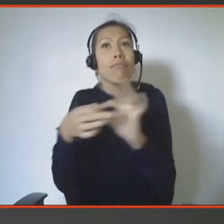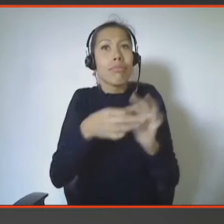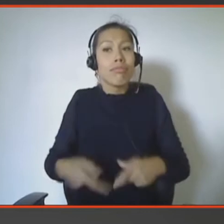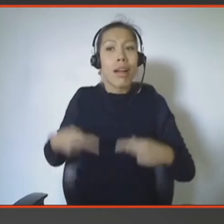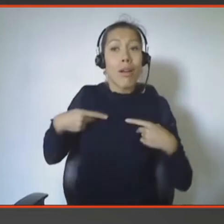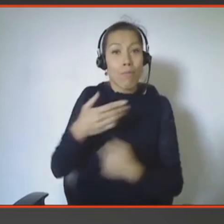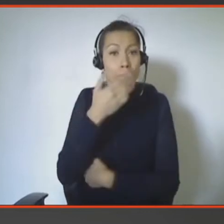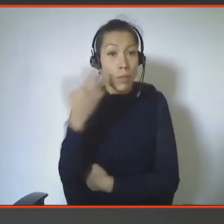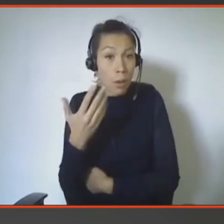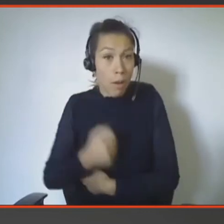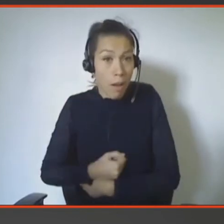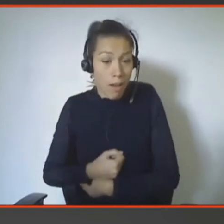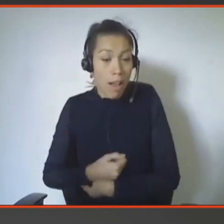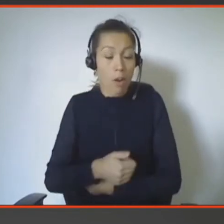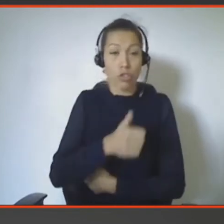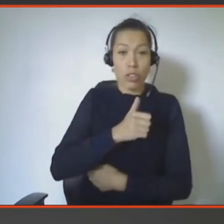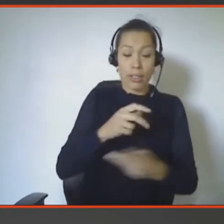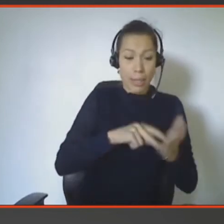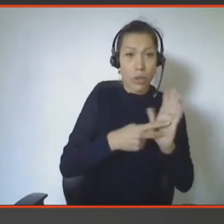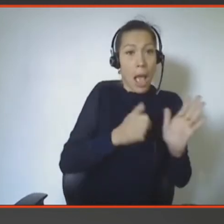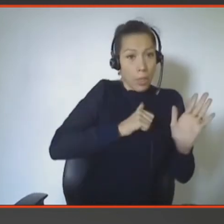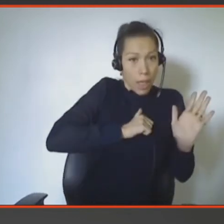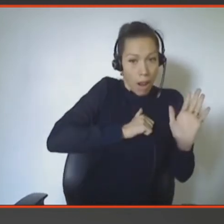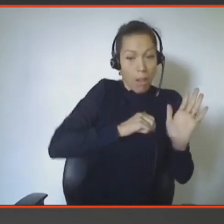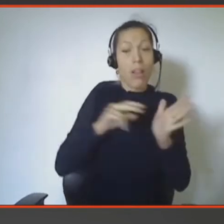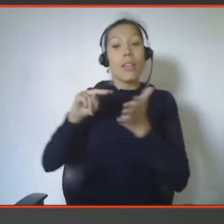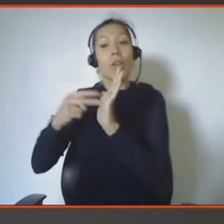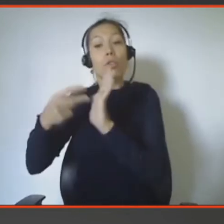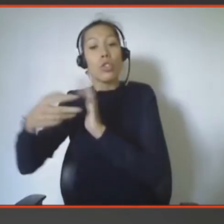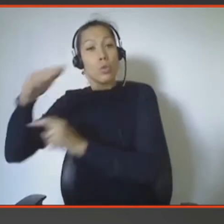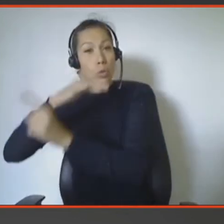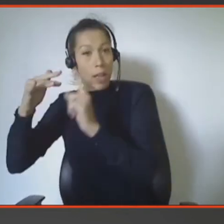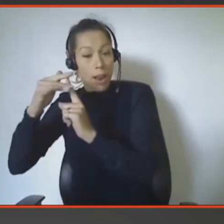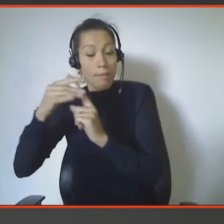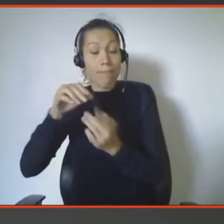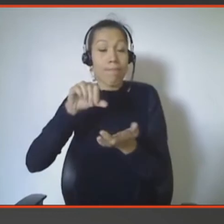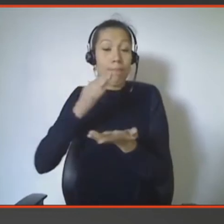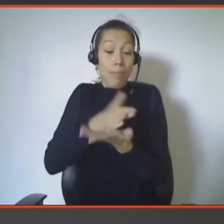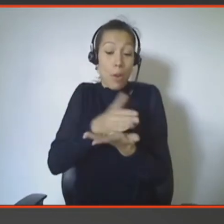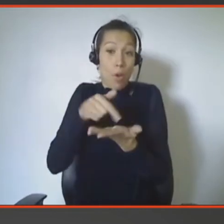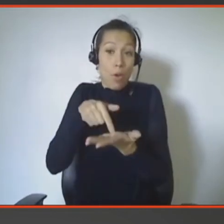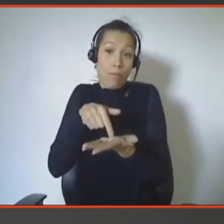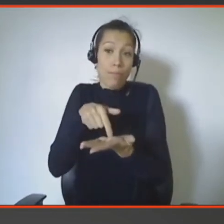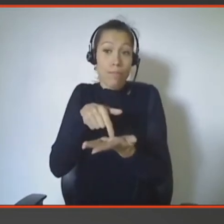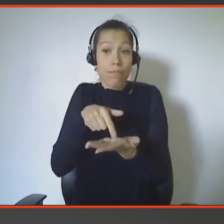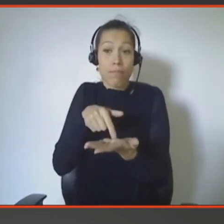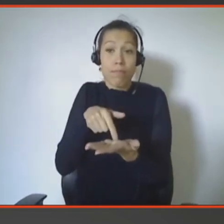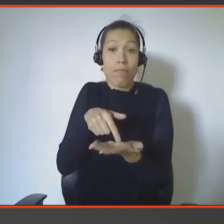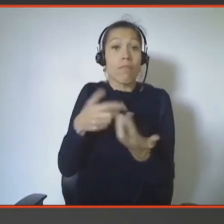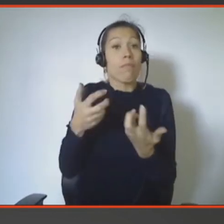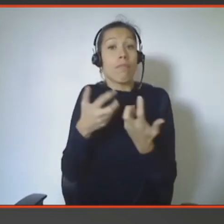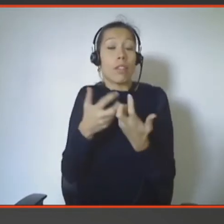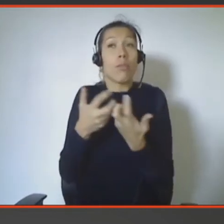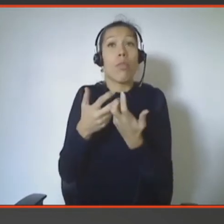'individuel et le social, on a ces sujets qui sont un petit peu les sujets sensibles. L'un d'eux, c'est par exemple la transmission de l'héritage